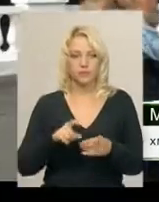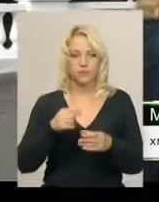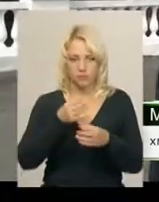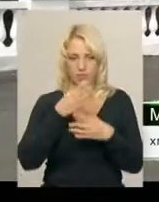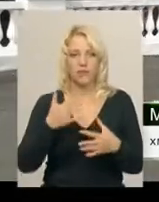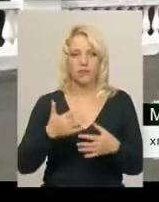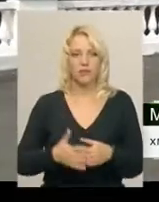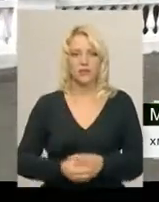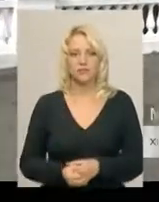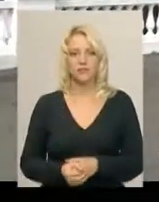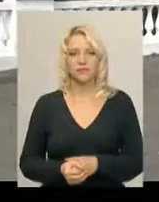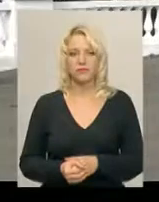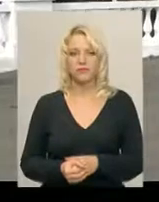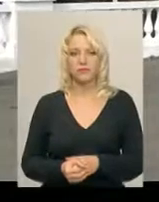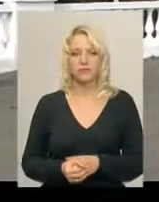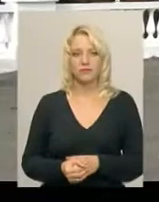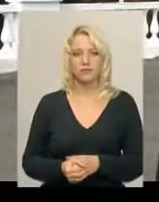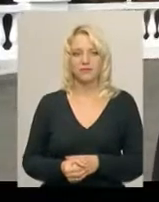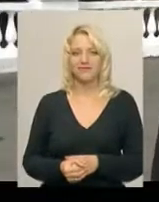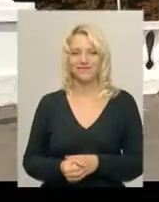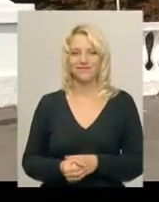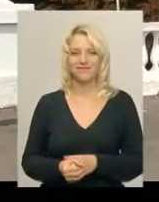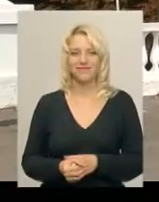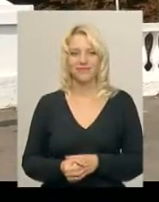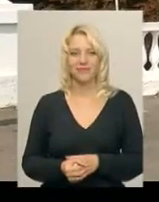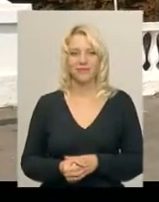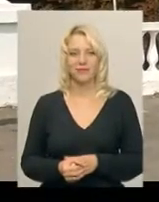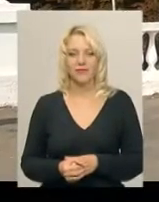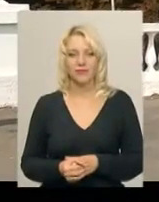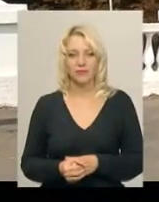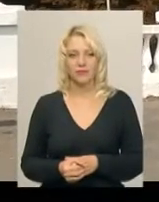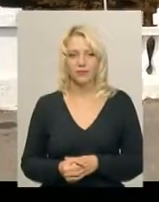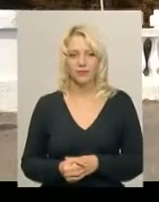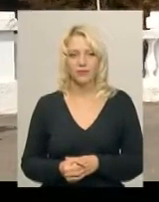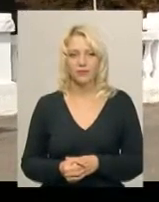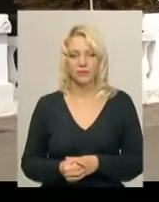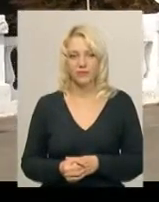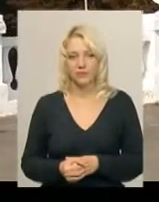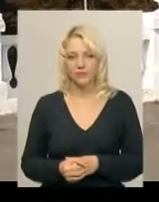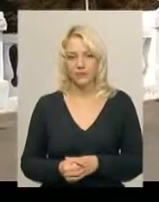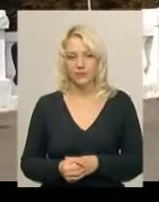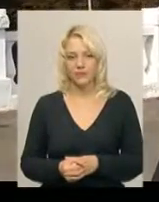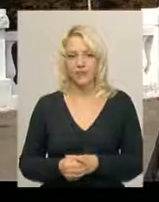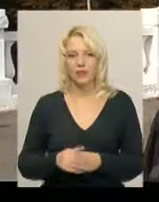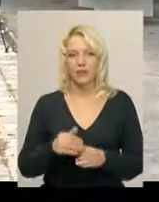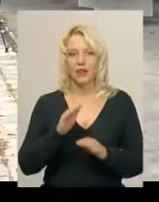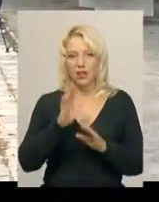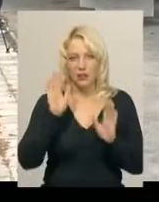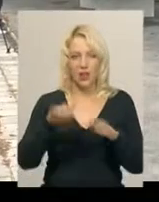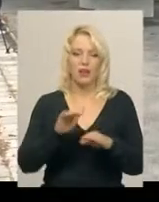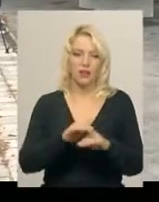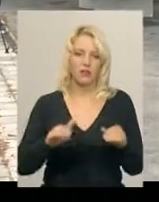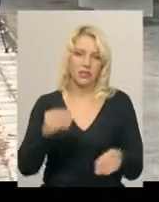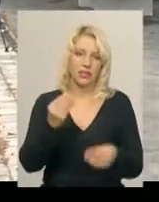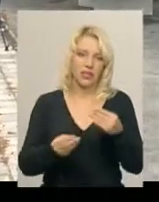крім трактора, нічого немає. Битися, звісно, не красиво, а звісно, діти грають. На